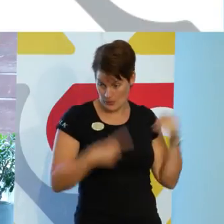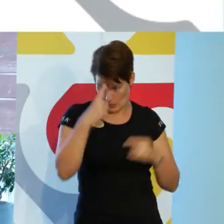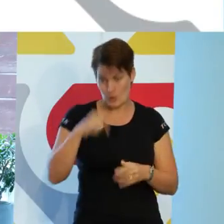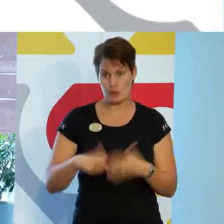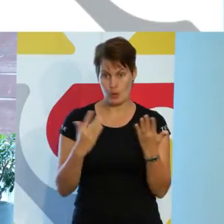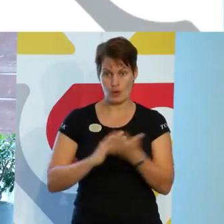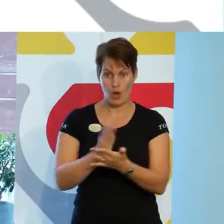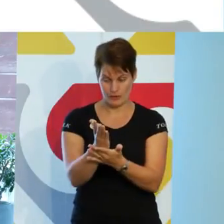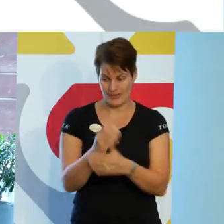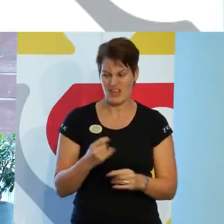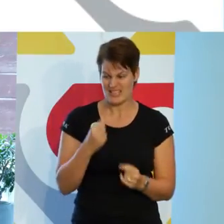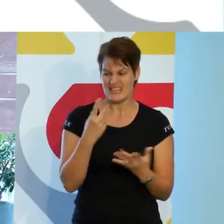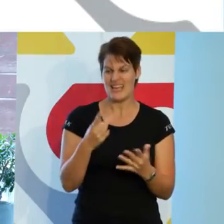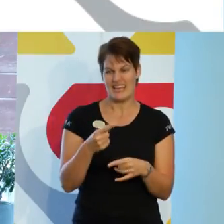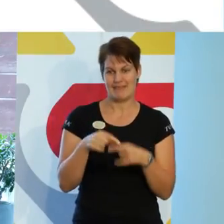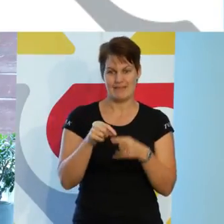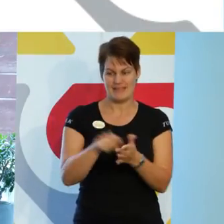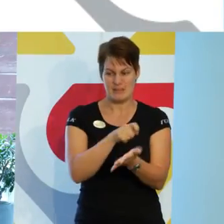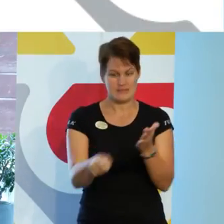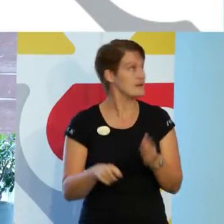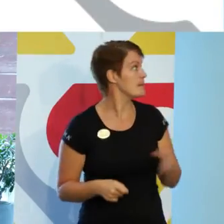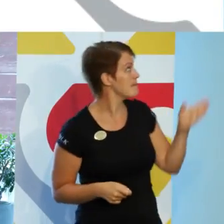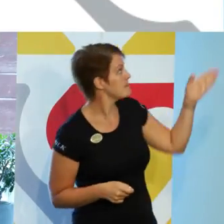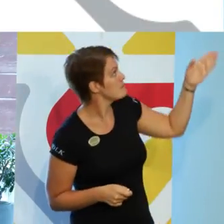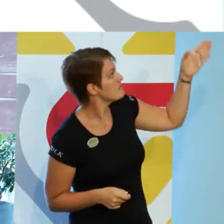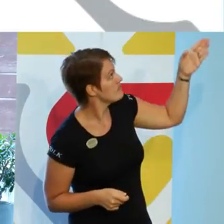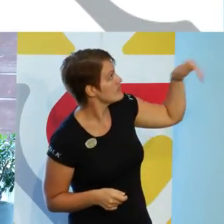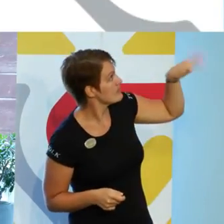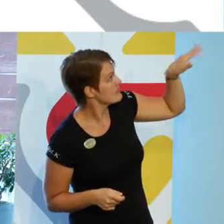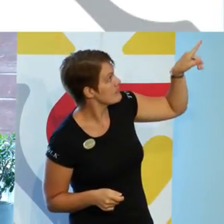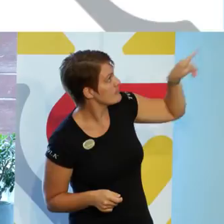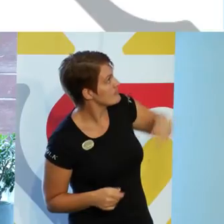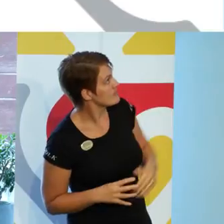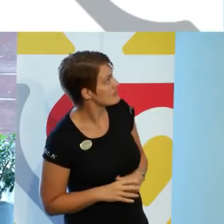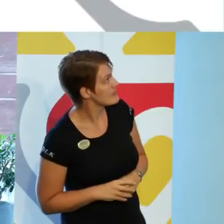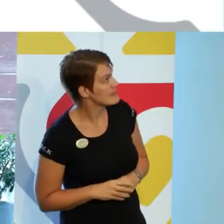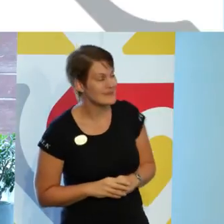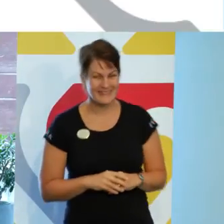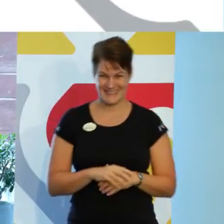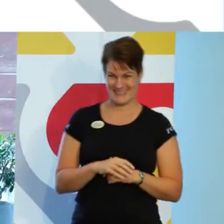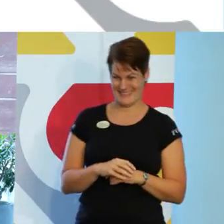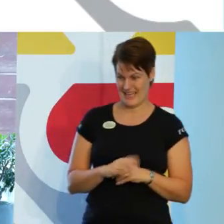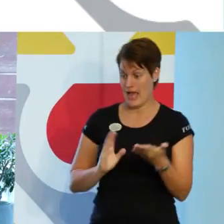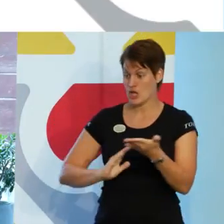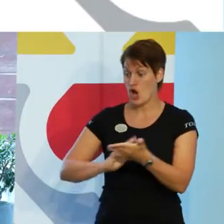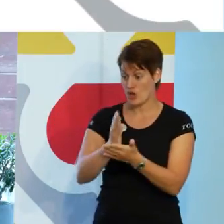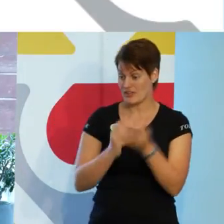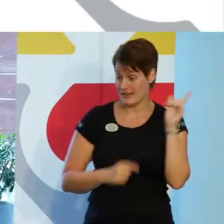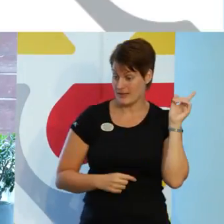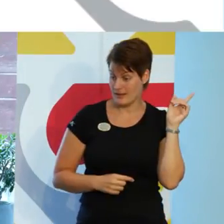ska berätta för er. igen en ledtråd. Högst upp i hörnet. Den här kartan